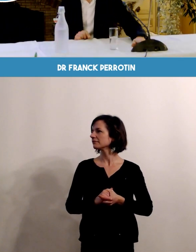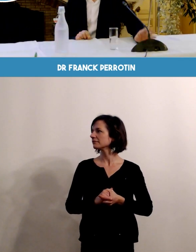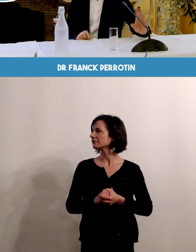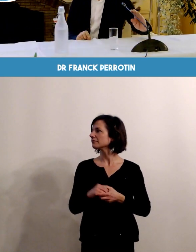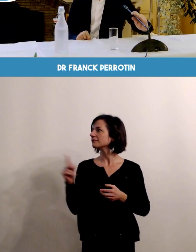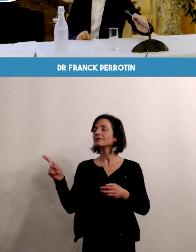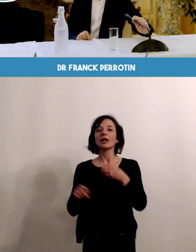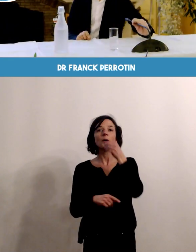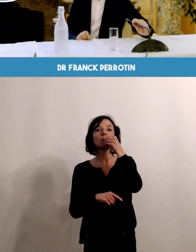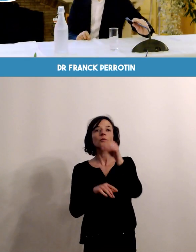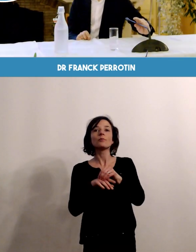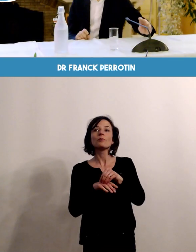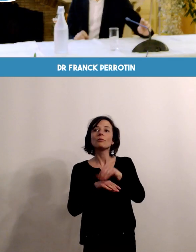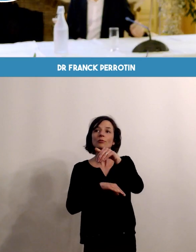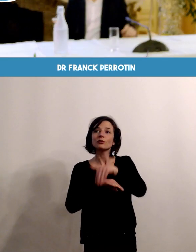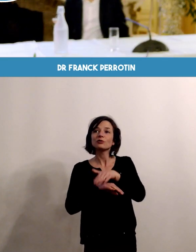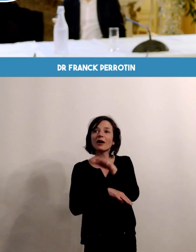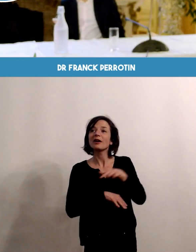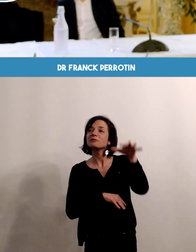Bonsoir à tous et à tous.